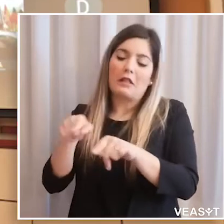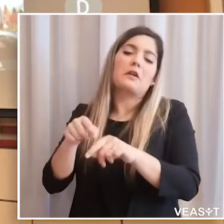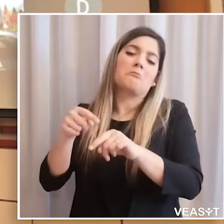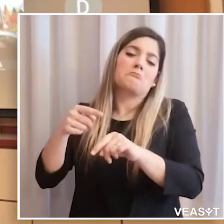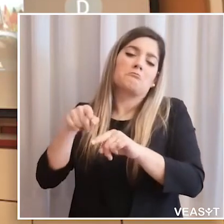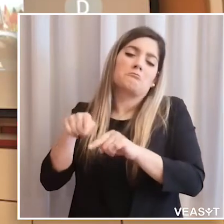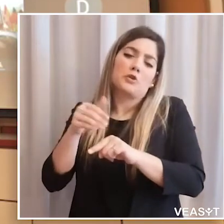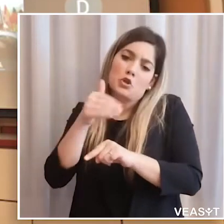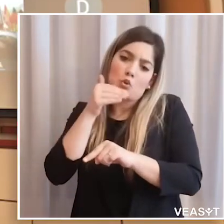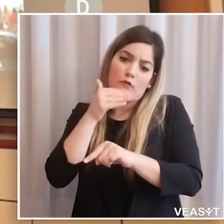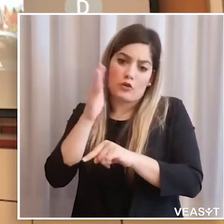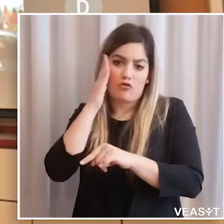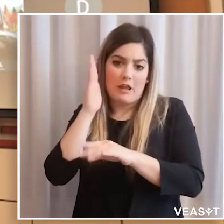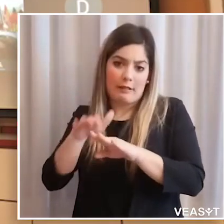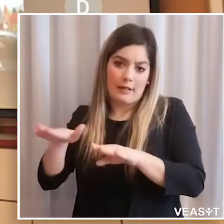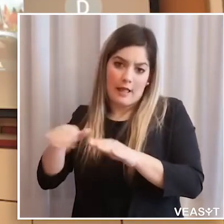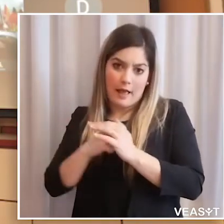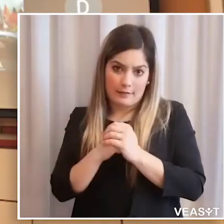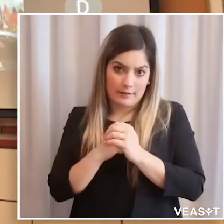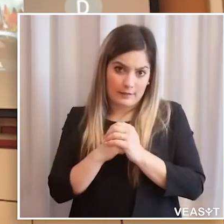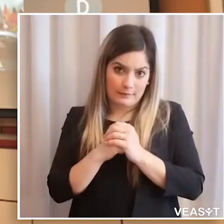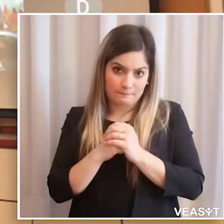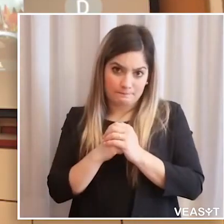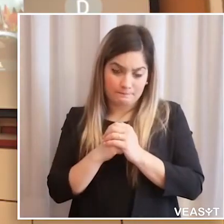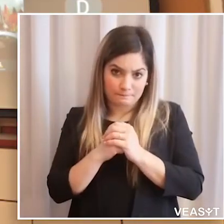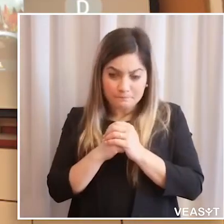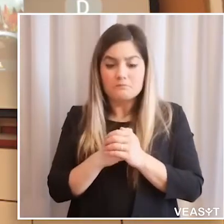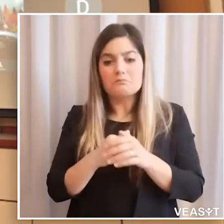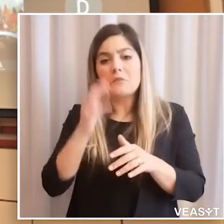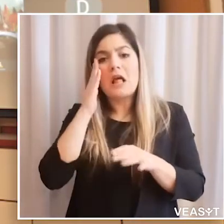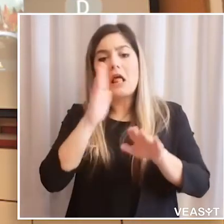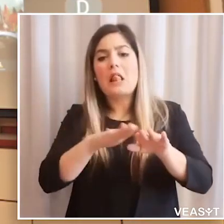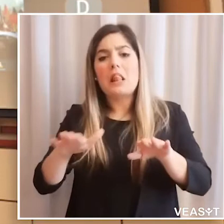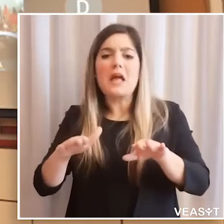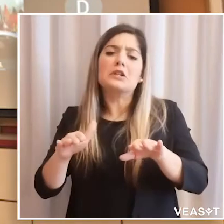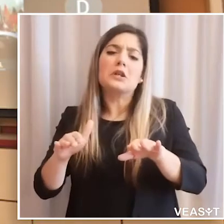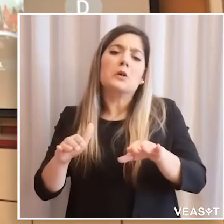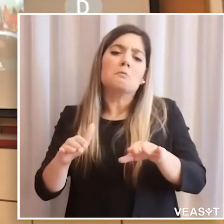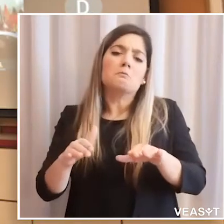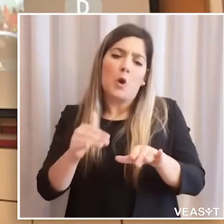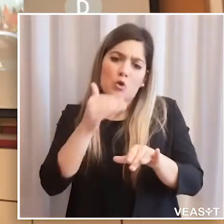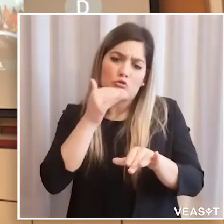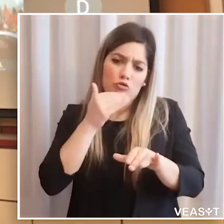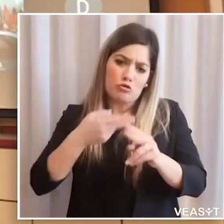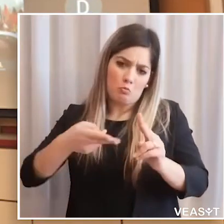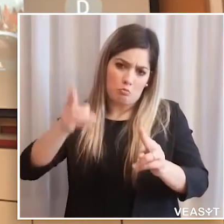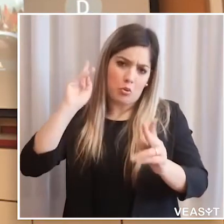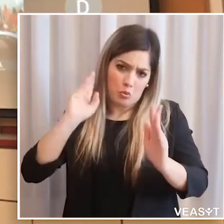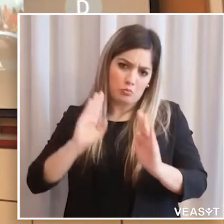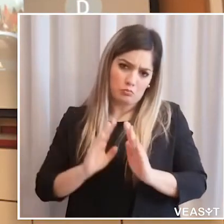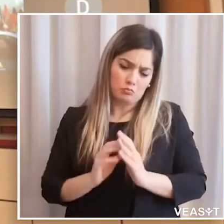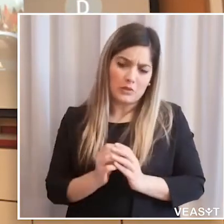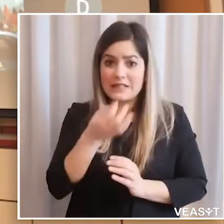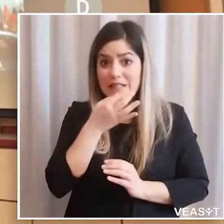presso altri centri, mi riferisco a Bussolengo, mi riferisco a Peschiera, mi riferisco a Marsana, quindi vuol dire dei